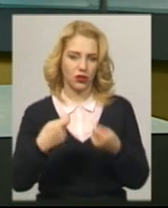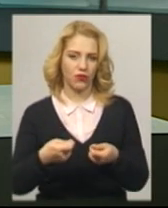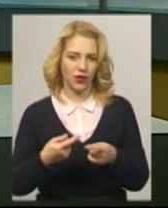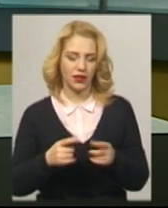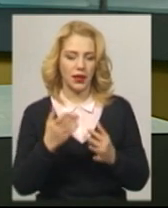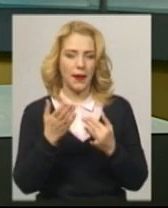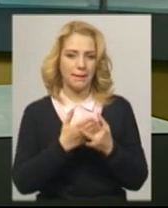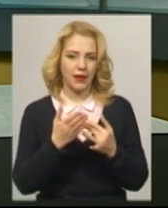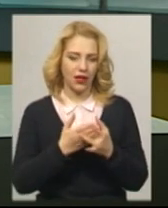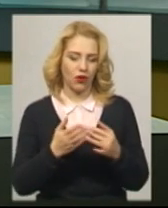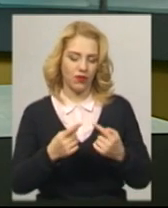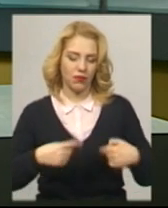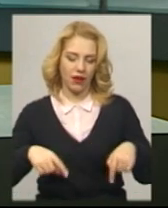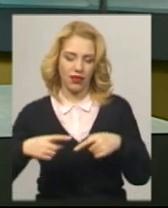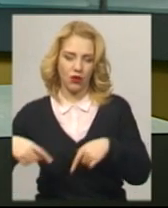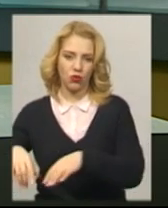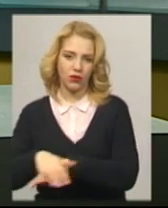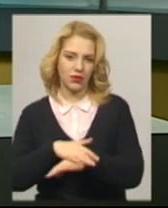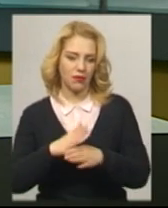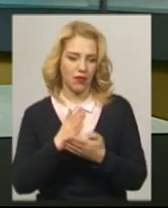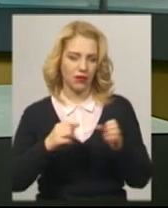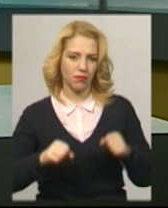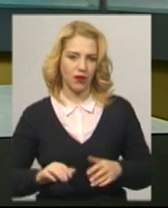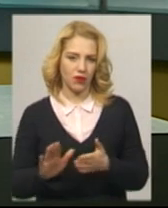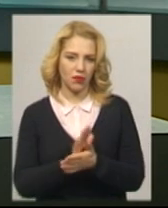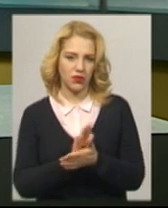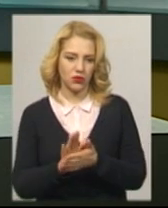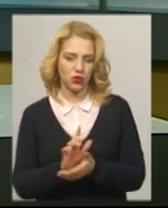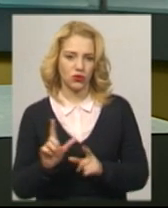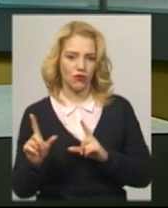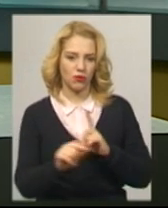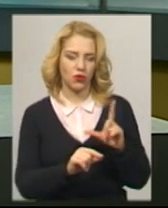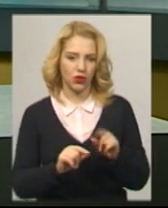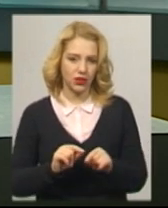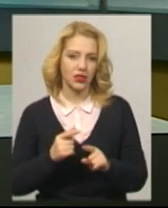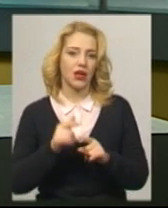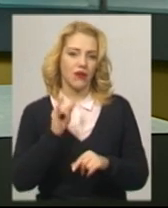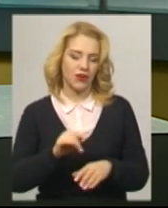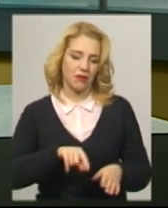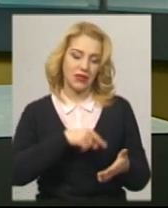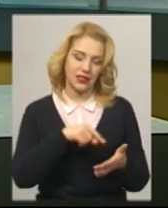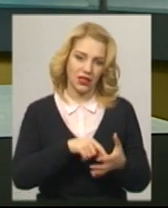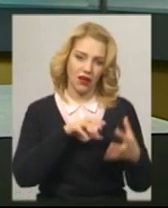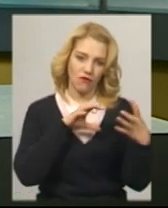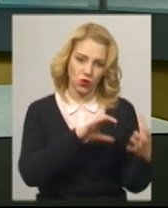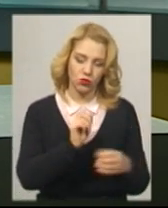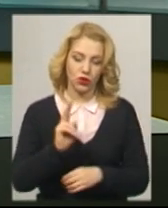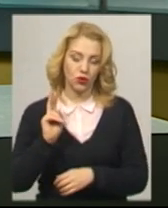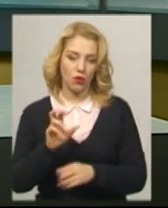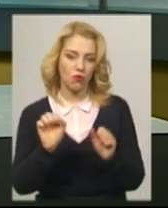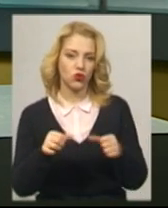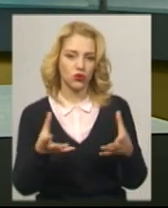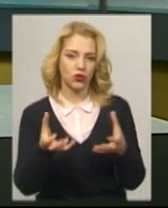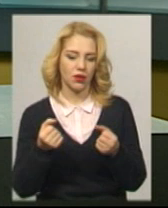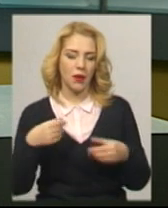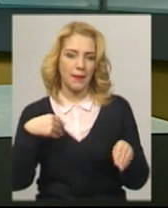категоріям населення. Вони мають право на безкоштовний проїзд у міських автобусах та тролейбусах та можуть отримати пластикову картку в